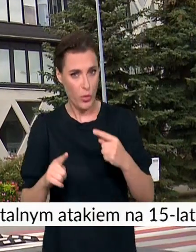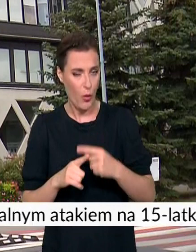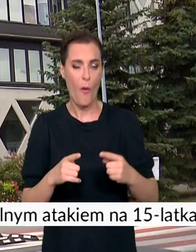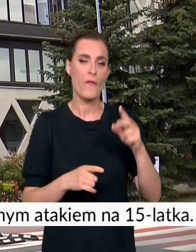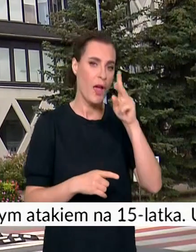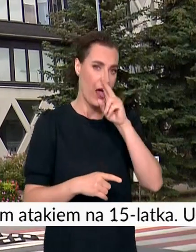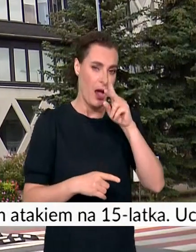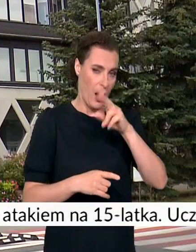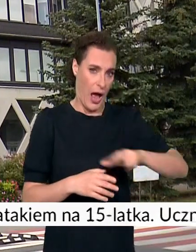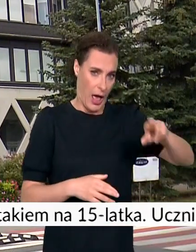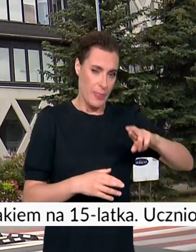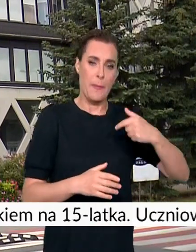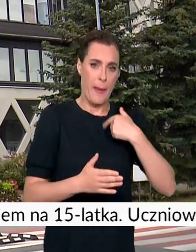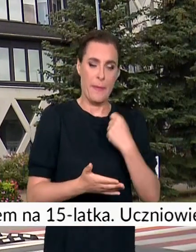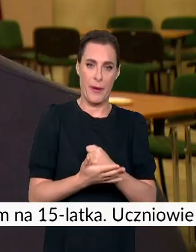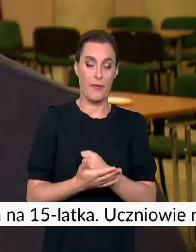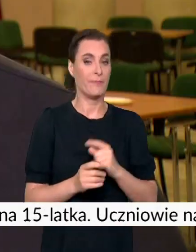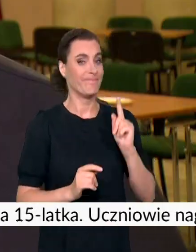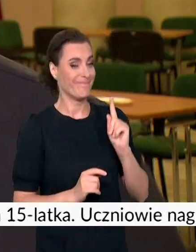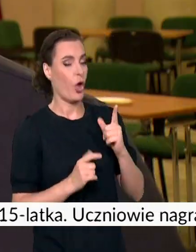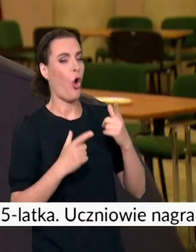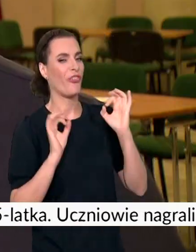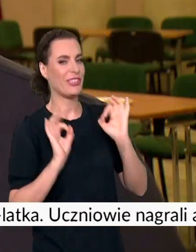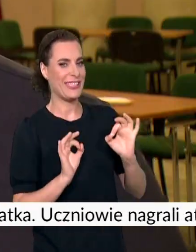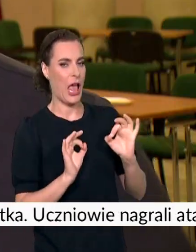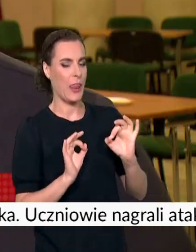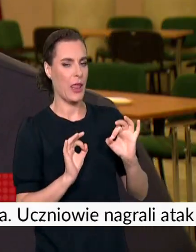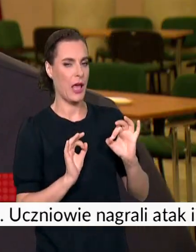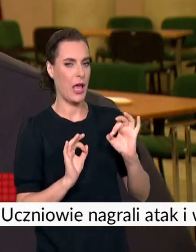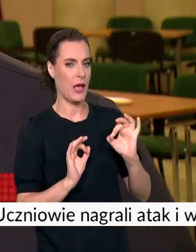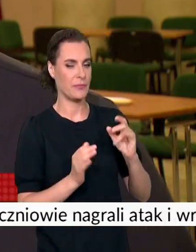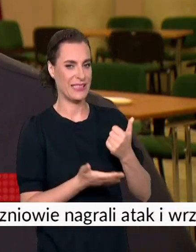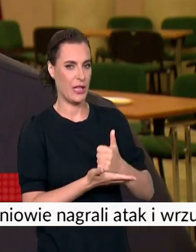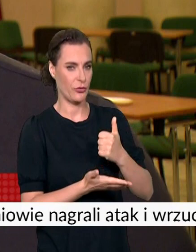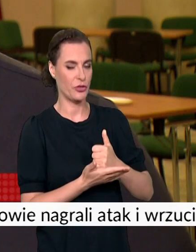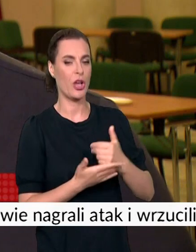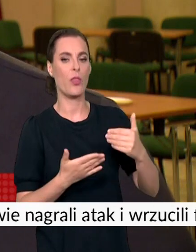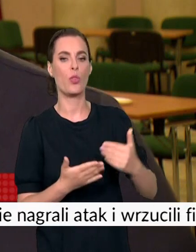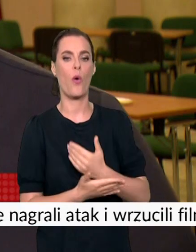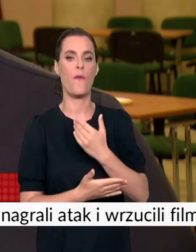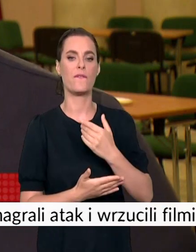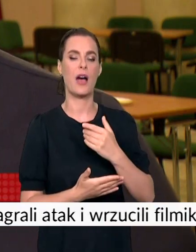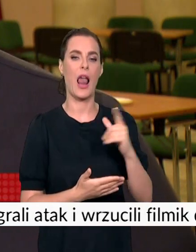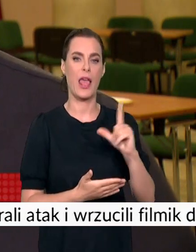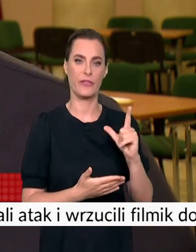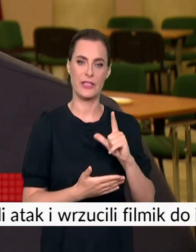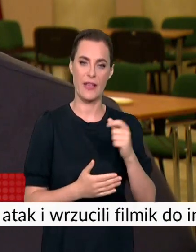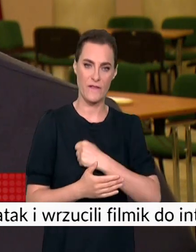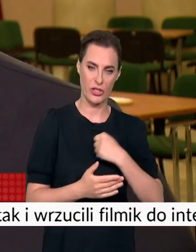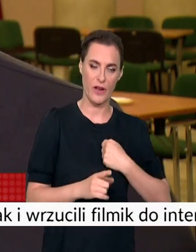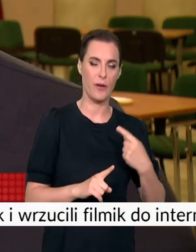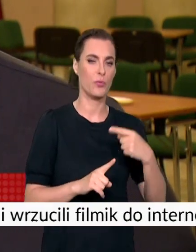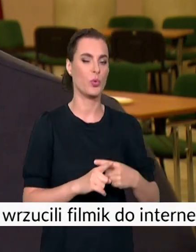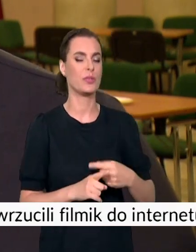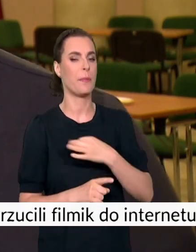i odwoływanie członków komisji. Jest oficjalne stanowisko w tej sprawie i nowej lewicy warszawskiej i partii